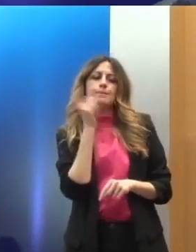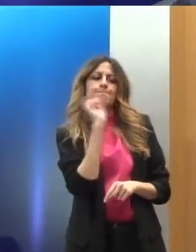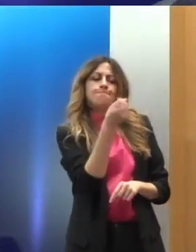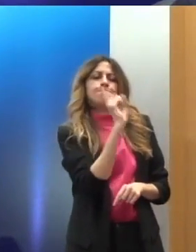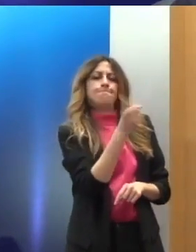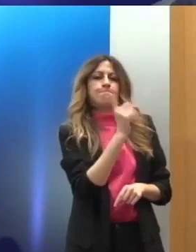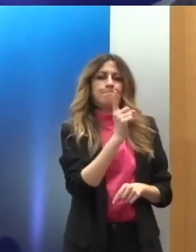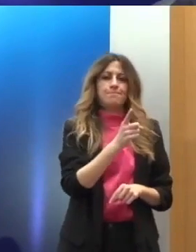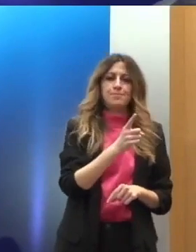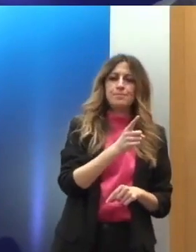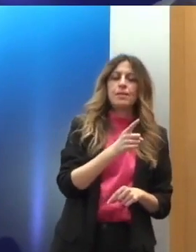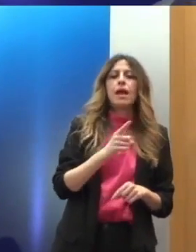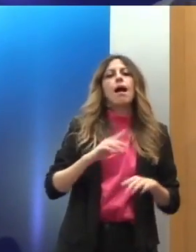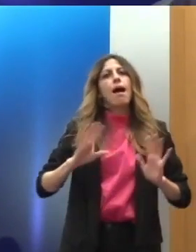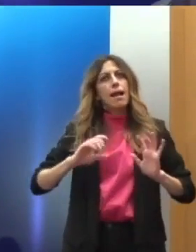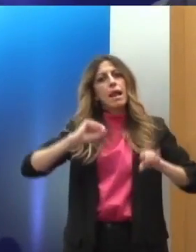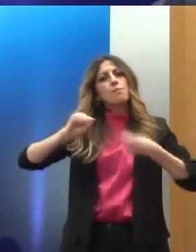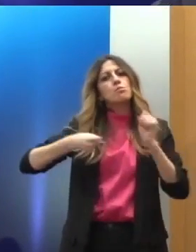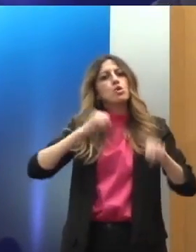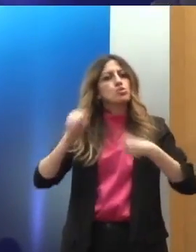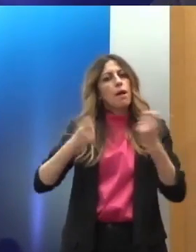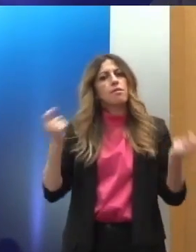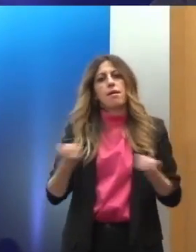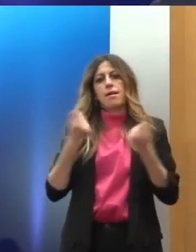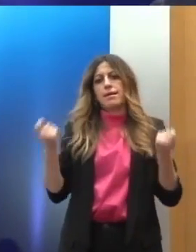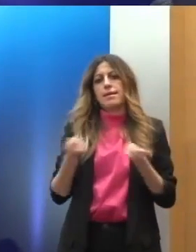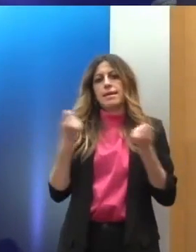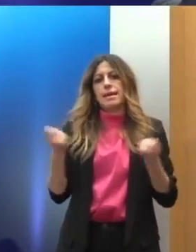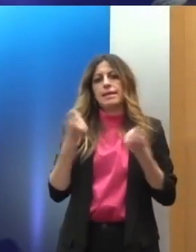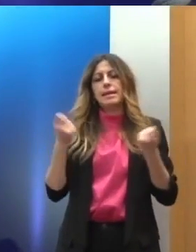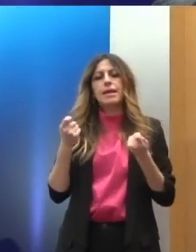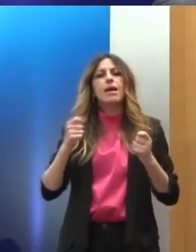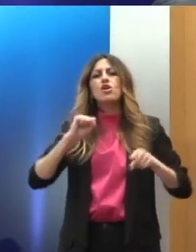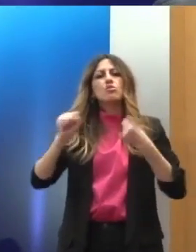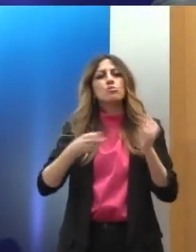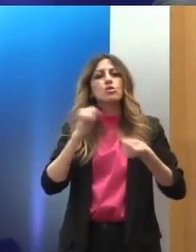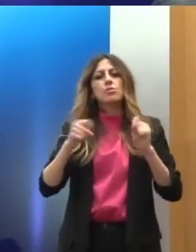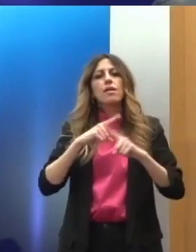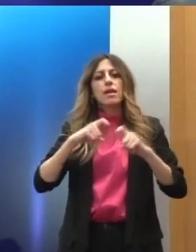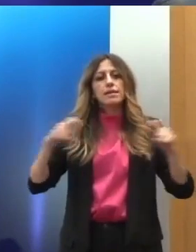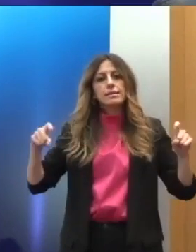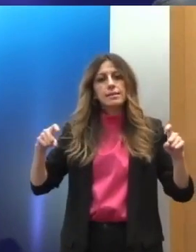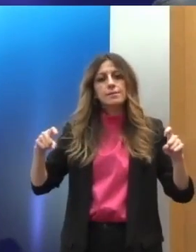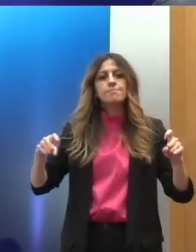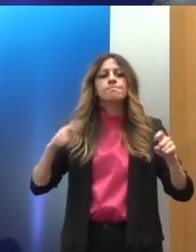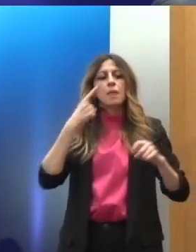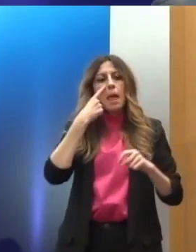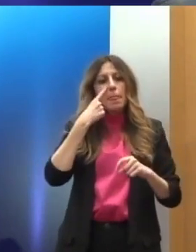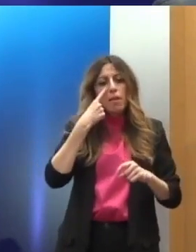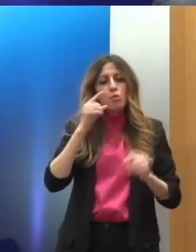Η προσπάθεια που γίνεται σε αυτή τη φάση είναι μια προσπάθεια διευκρίνησης της πραγματικότητας.